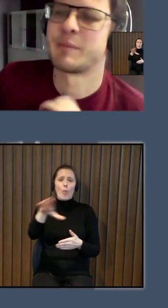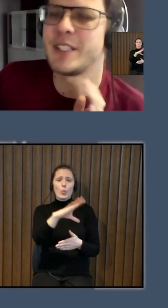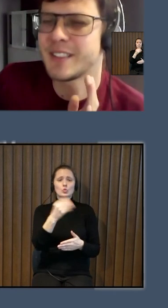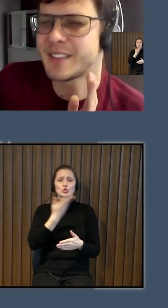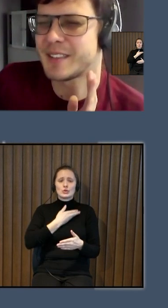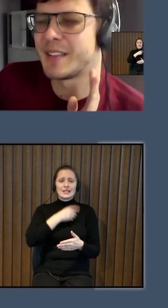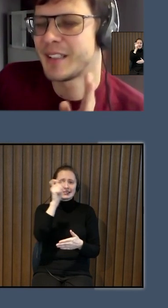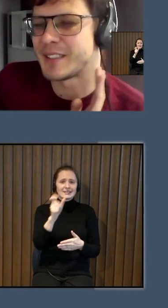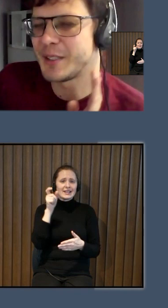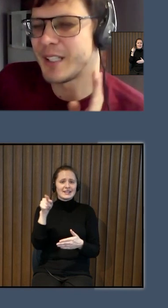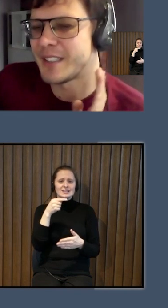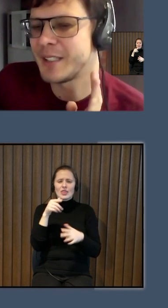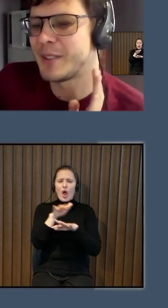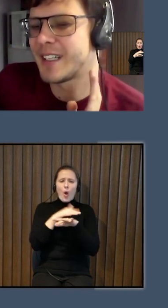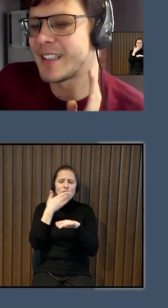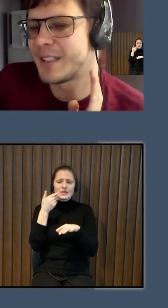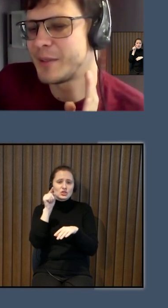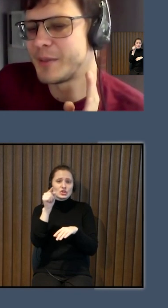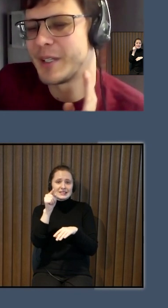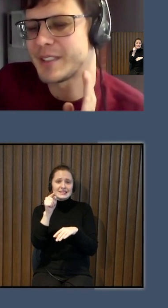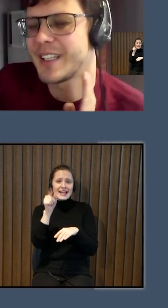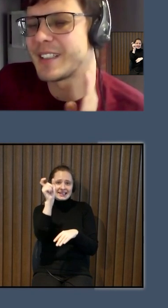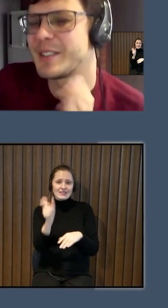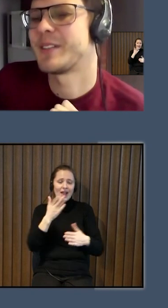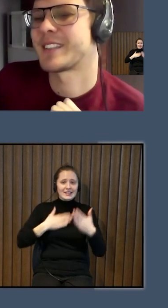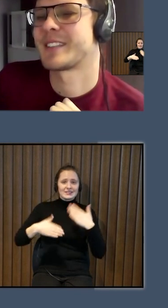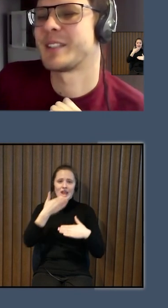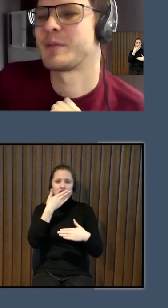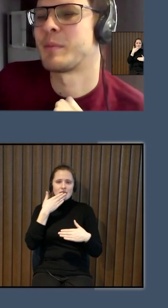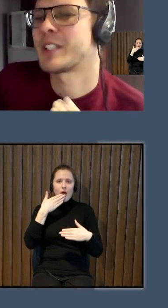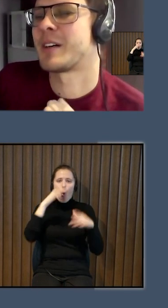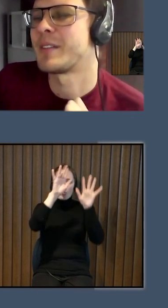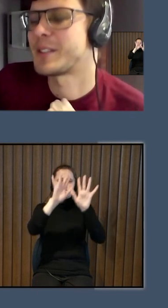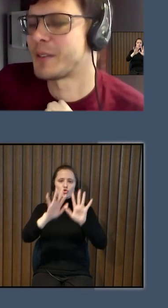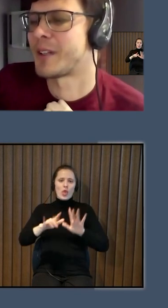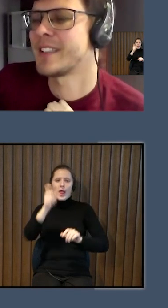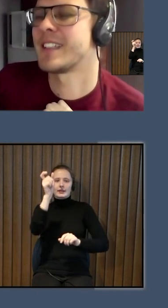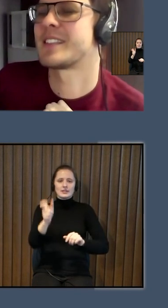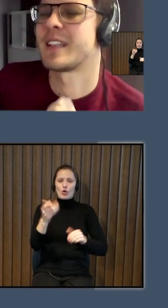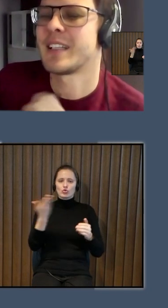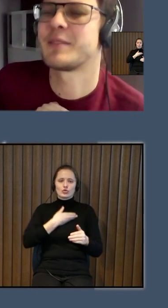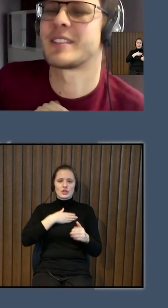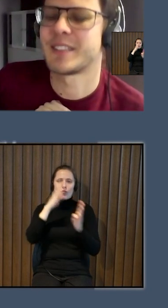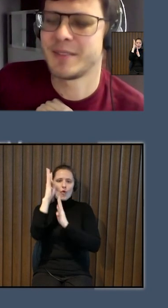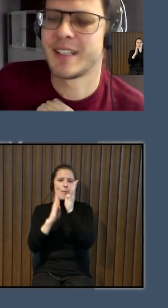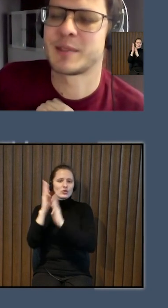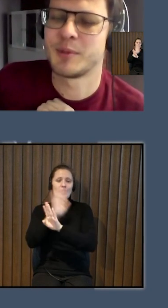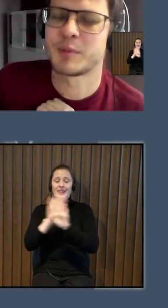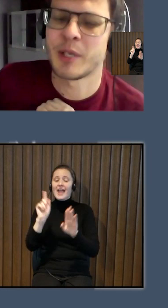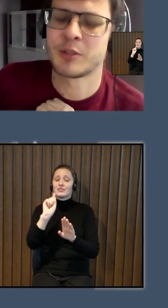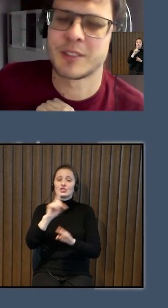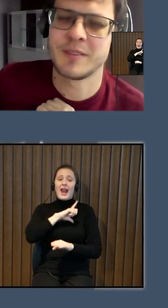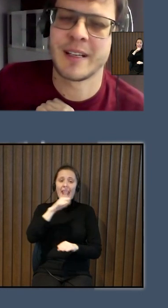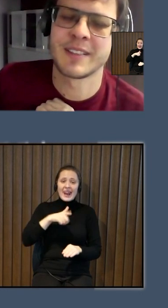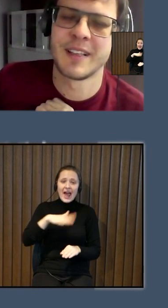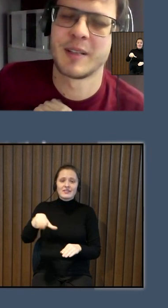nekas mistisks, tas cilvēks ir involtāti, nav sniega cilvēks, tas dzīvo mežā, neviens viņu nav redzējis, tas ir Latvijas cilvēks,